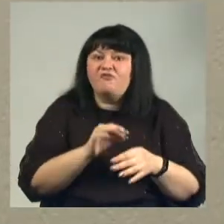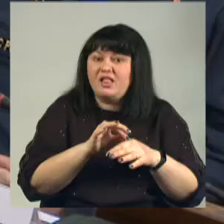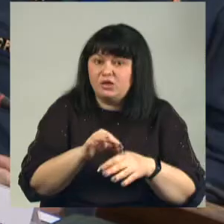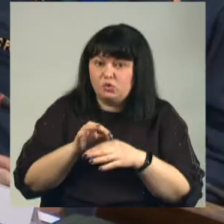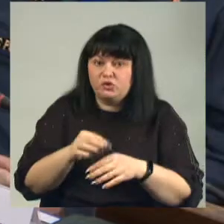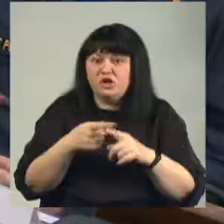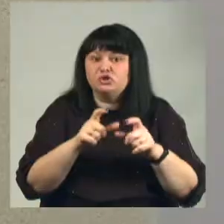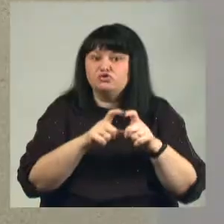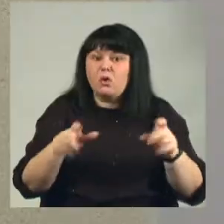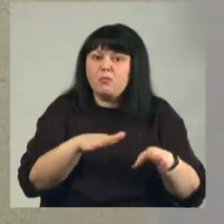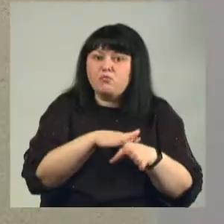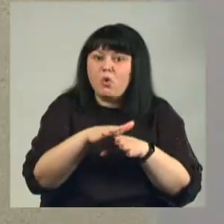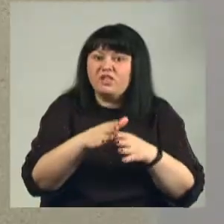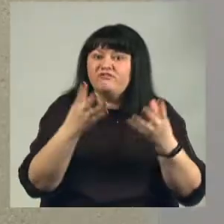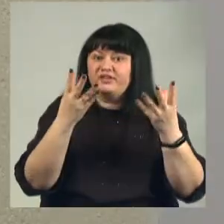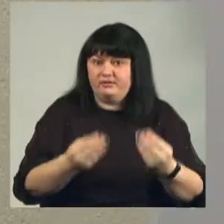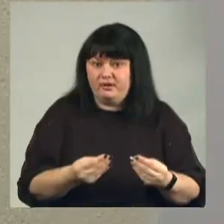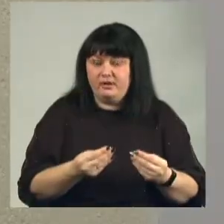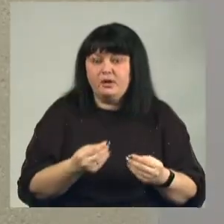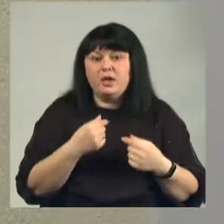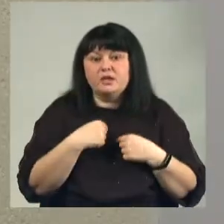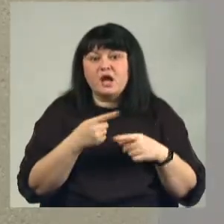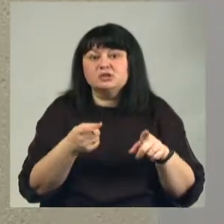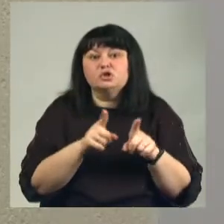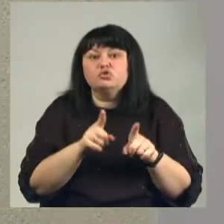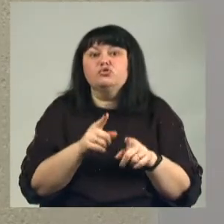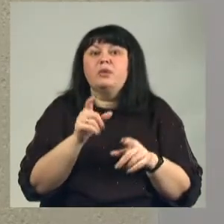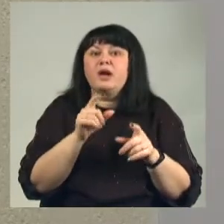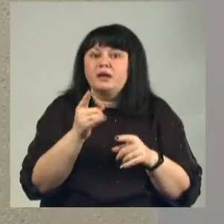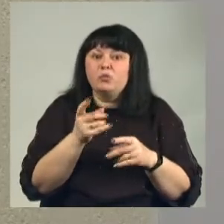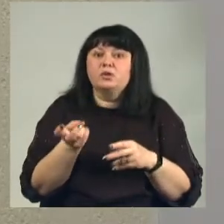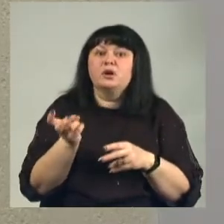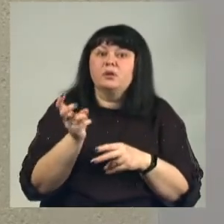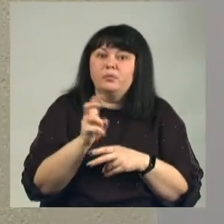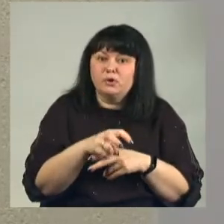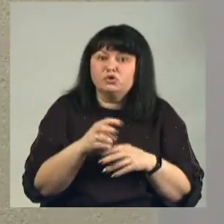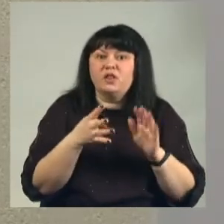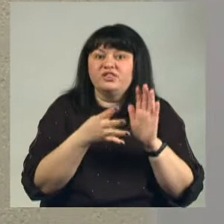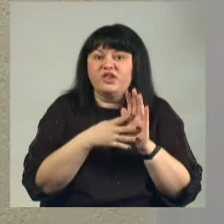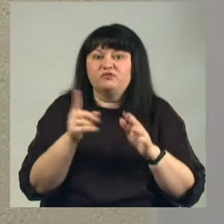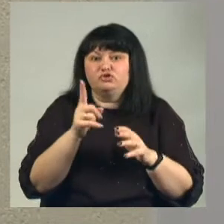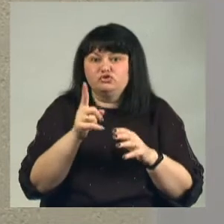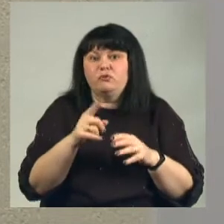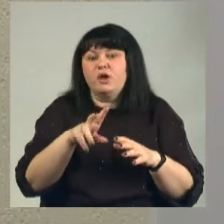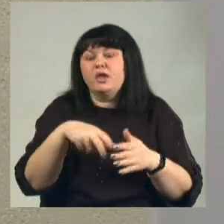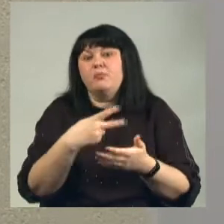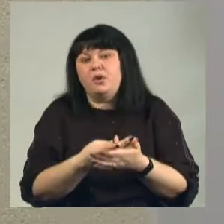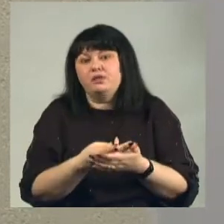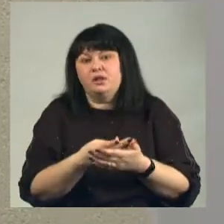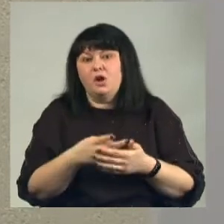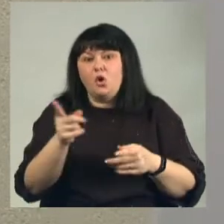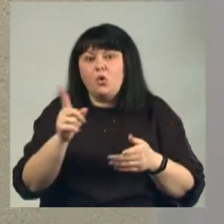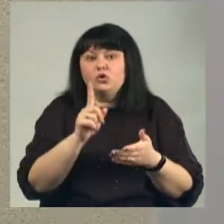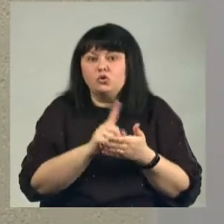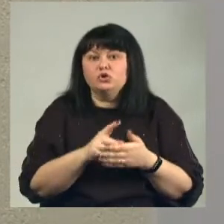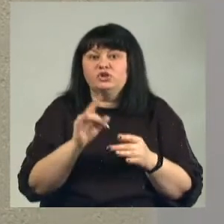полного дня. Я за то, чтобы ребенок приходил в 9 часов и падал от сил дома. Он просто физически должен